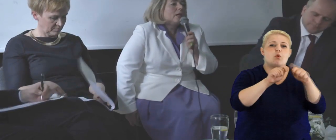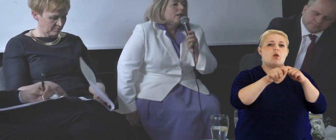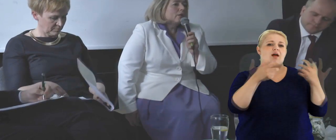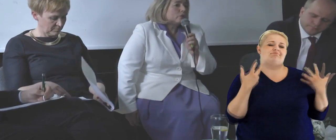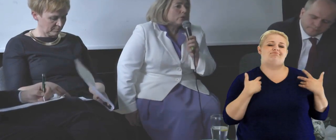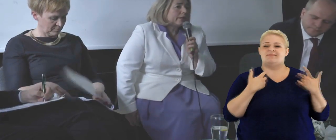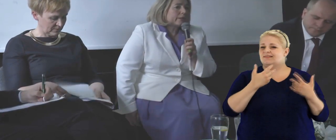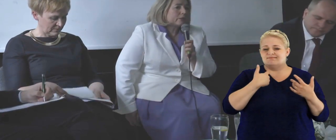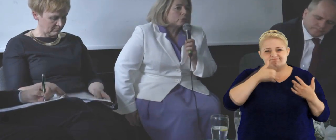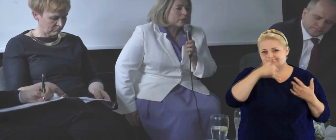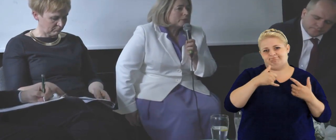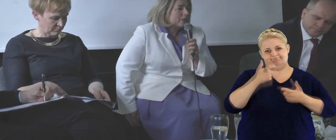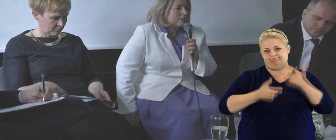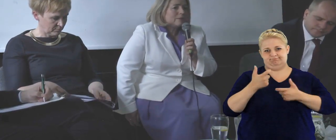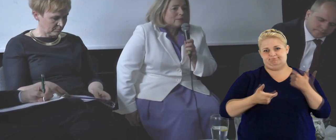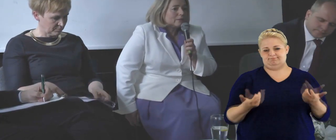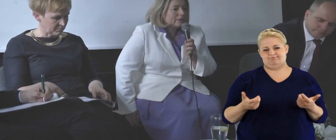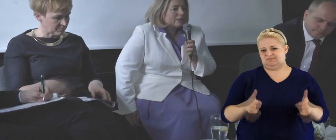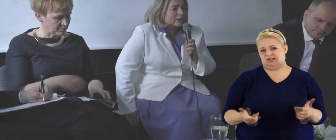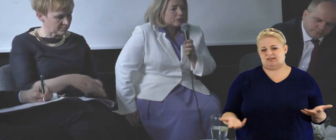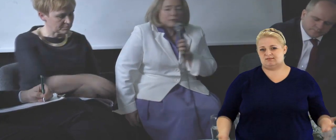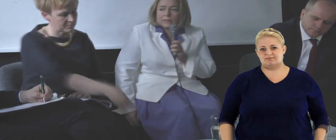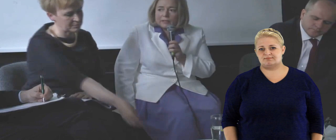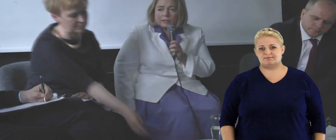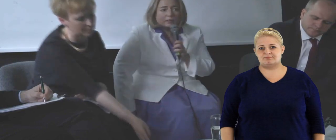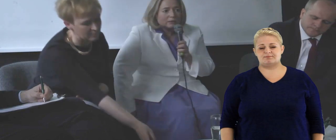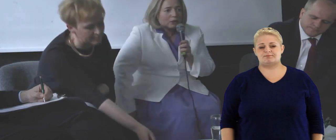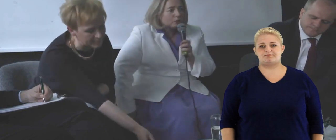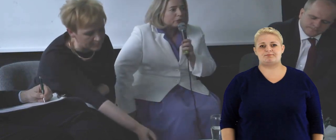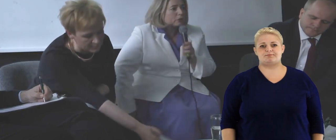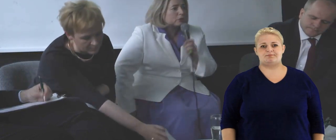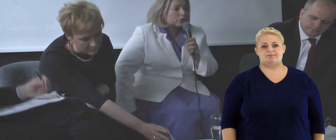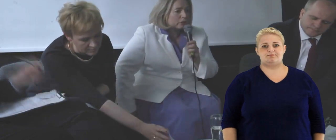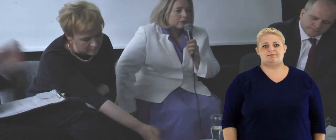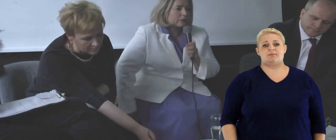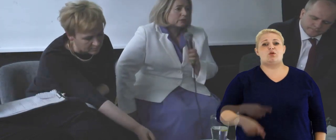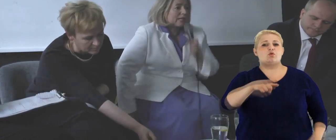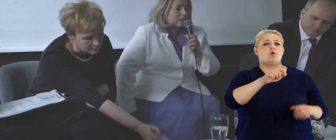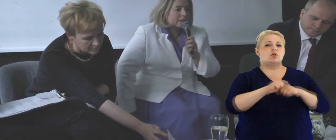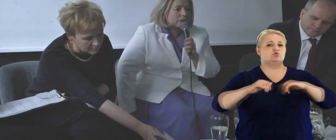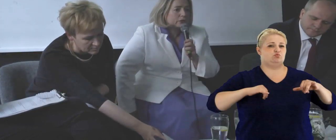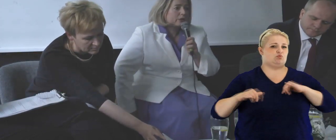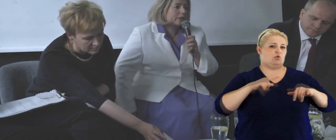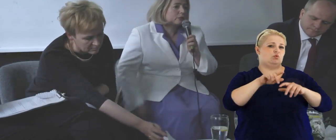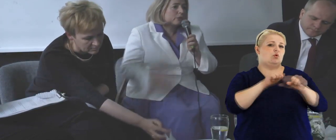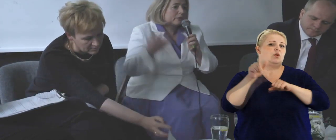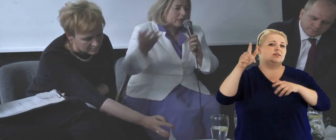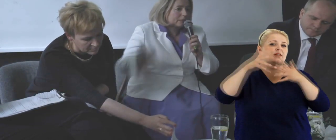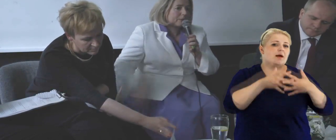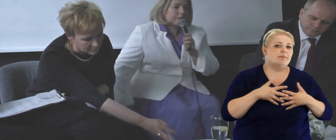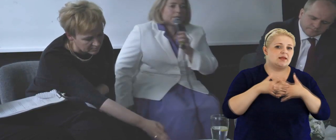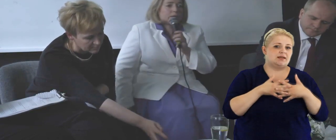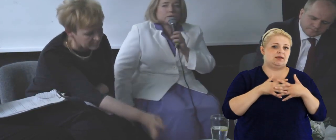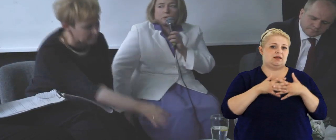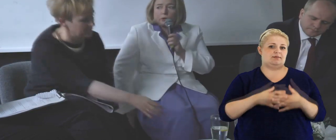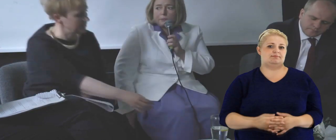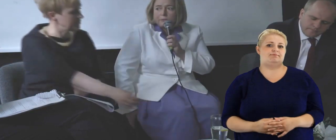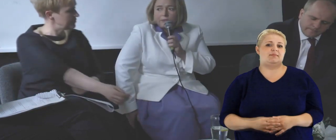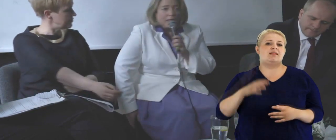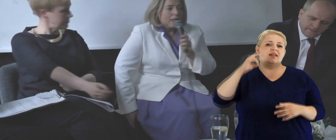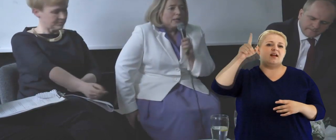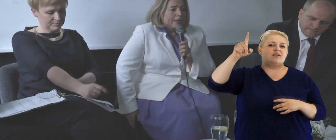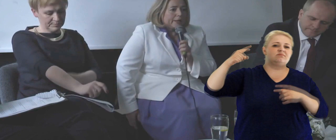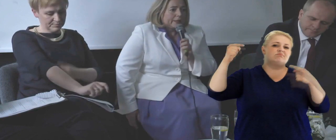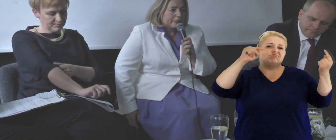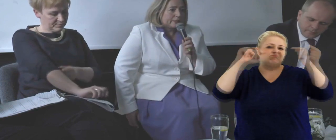na kontrolę, których my, nie jesteśmy w stanie zrobić, to są rządy, to Stany Zjednoczone, które teraz, prawda, negocjują,